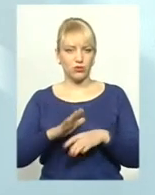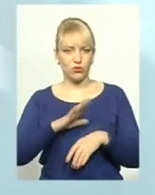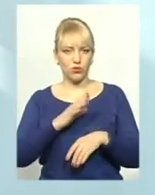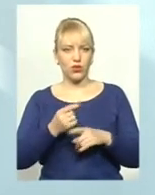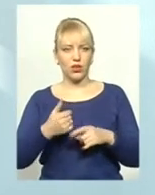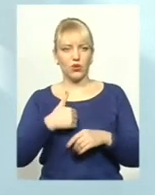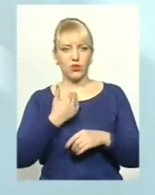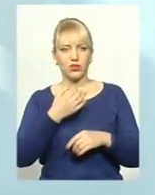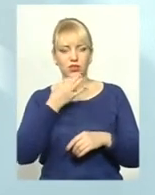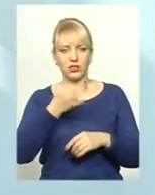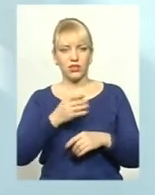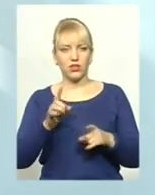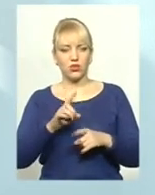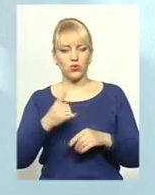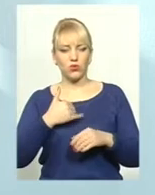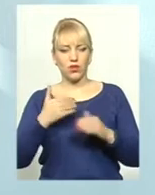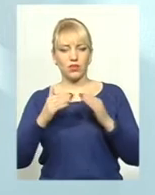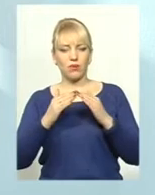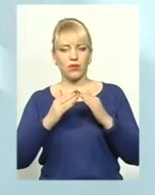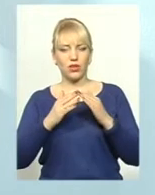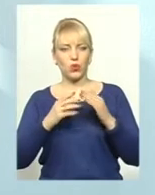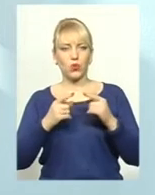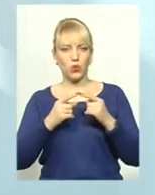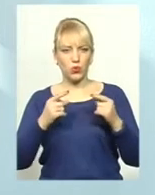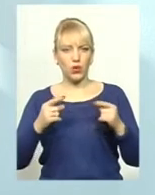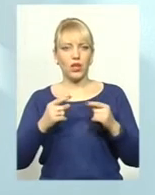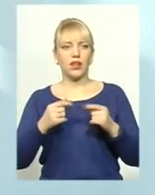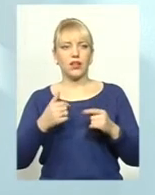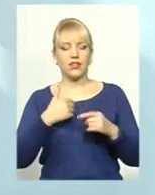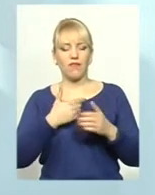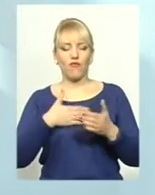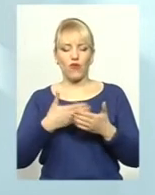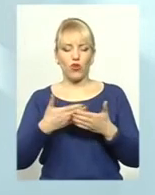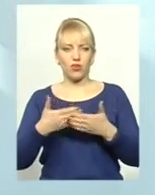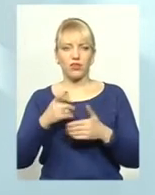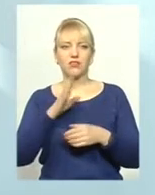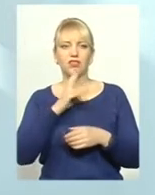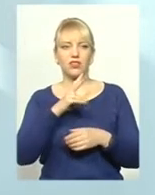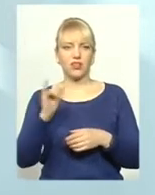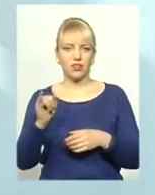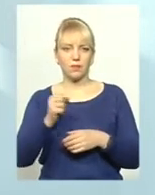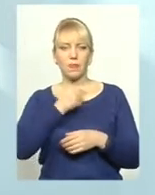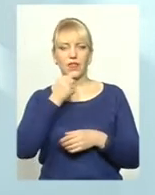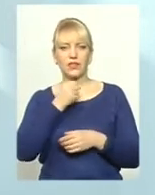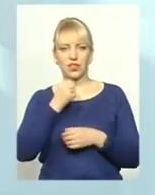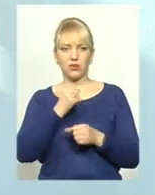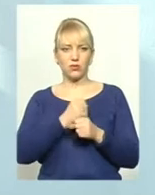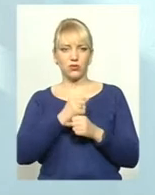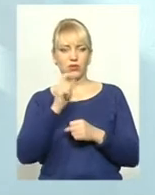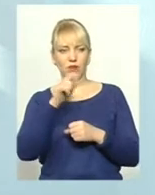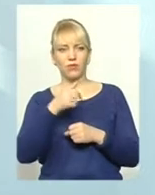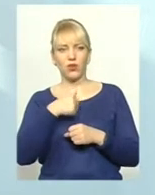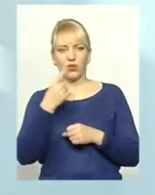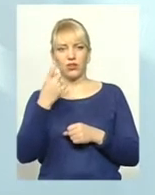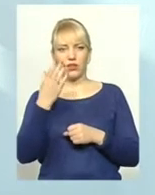притулку працюють і працівники, і волонтери, і це в основному жінки, і жінки, скажімо, старшого віку. І я отак